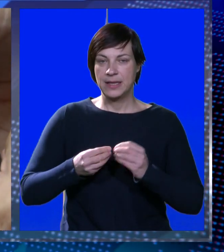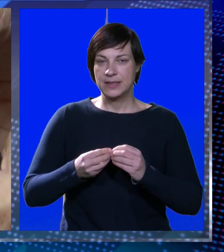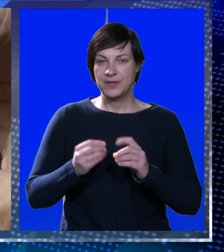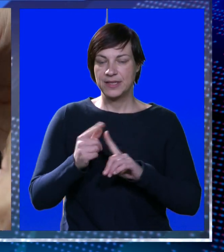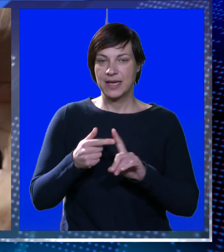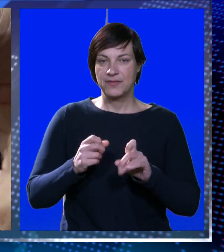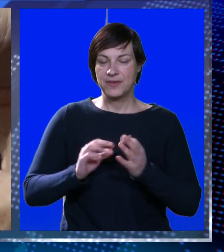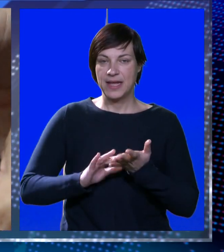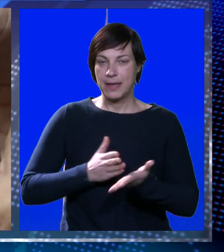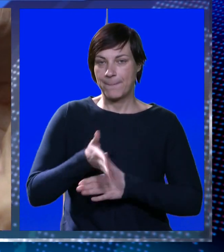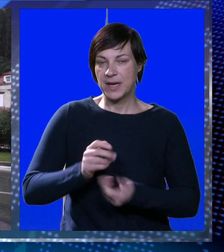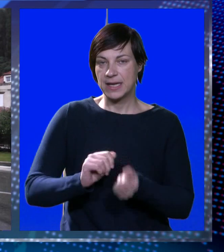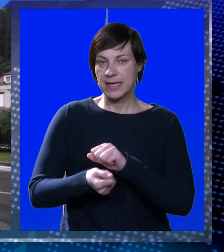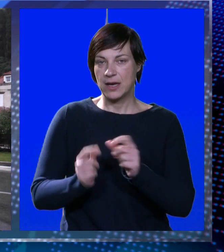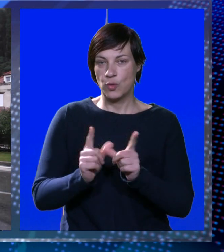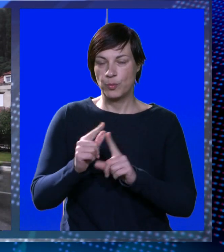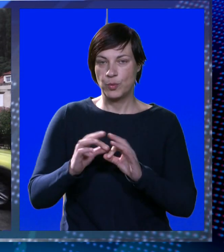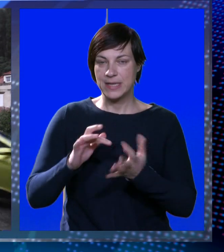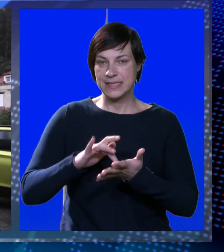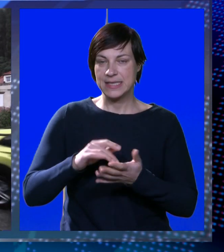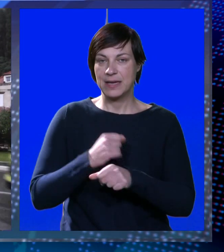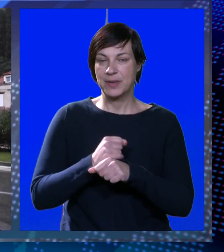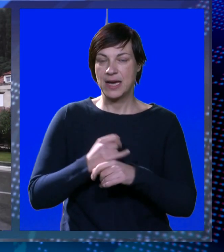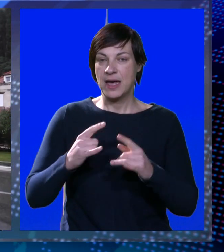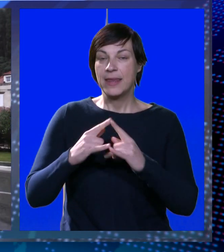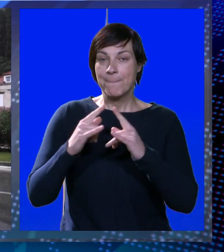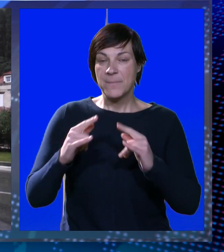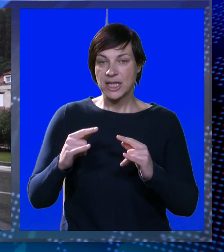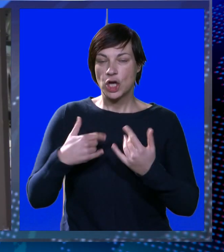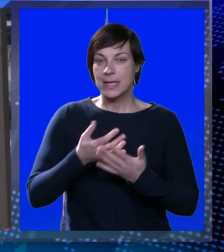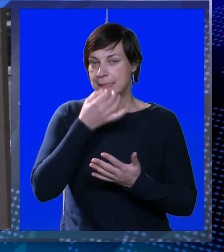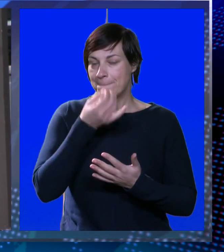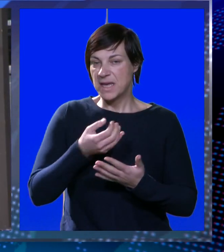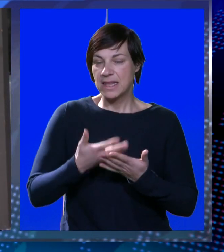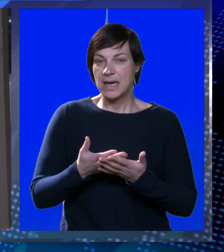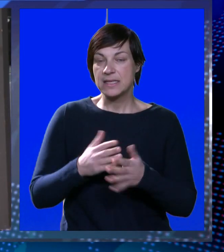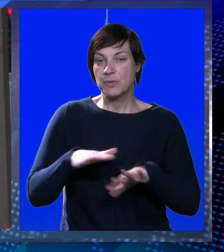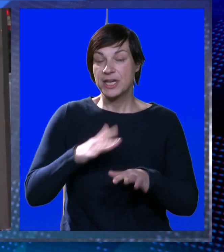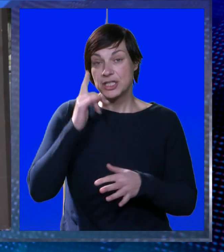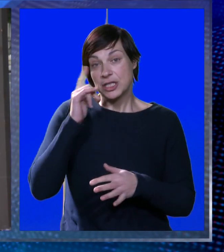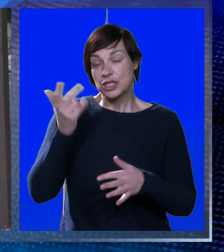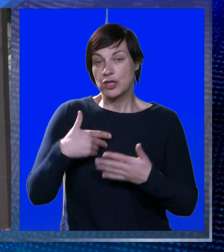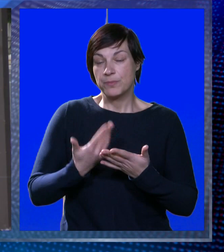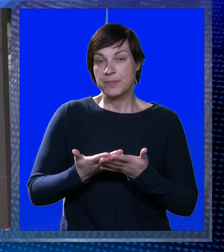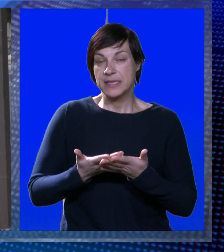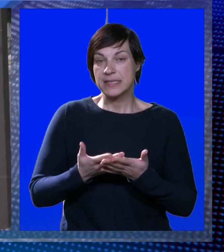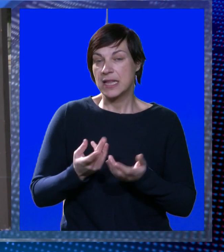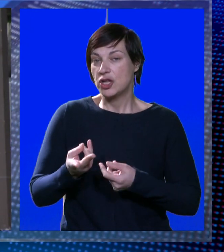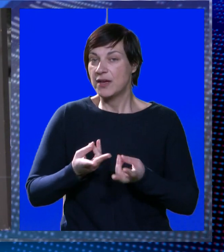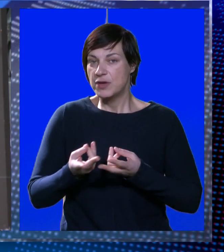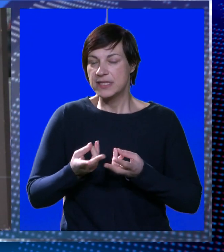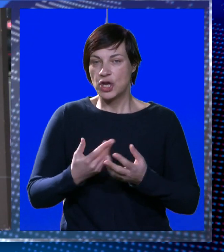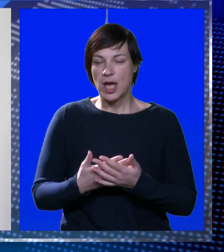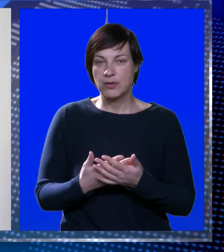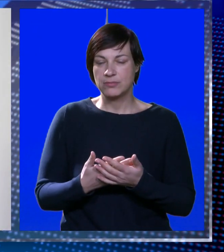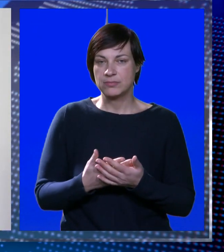Tvrtka Frendi predala zahtjev za izmjene upua s ciljem gradnje McDonaldca u Luci. Pitali smo građane što misle o takvoj vrsti